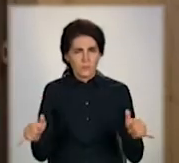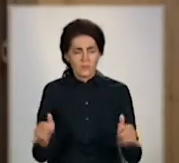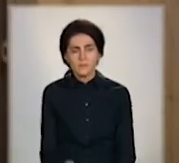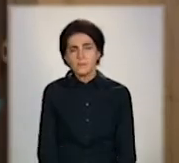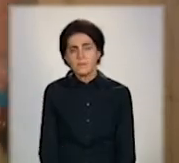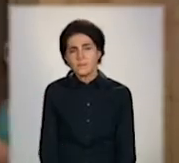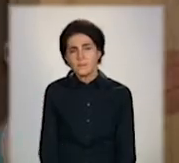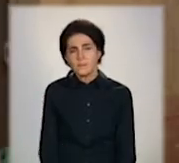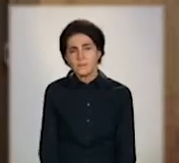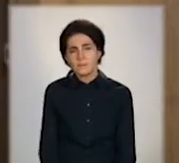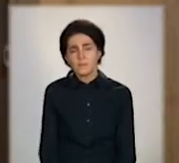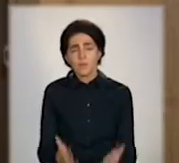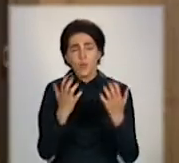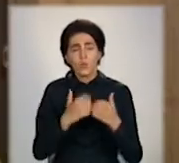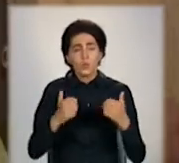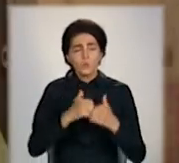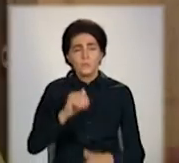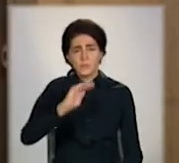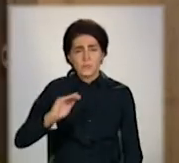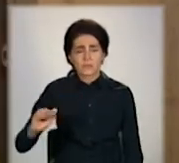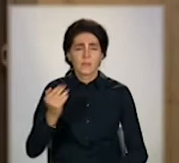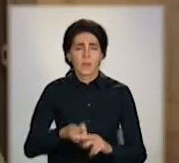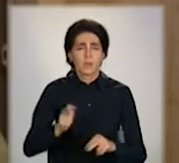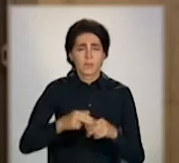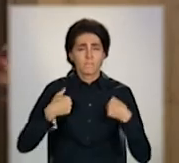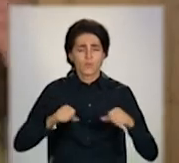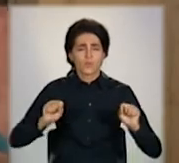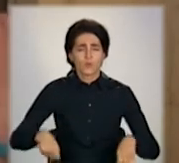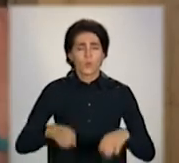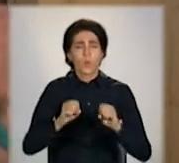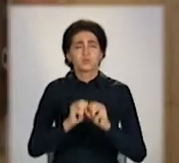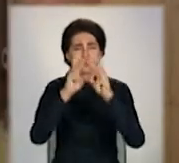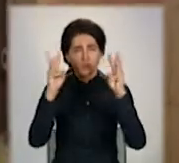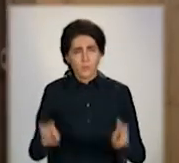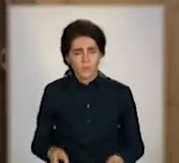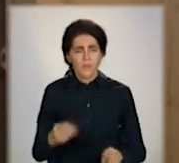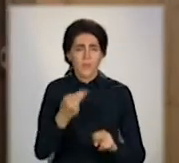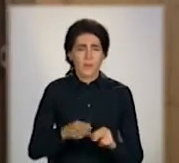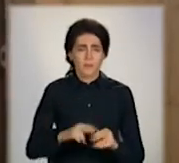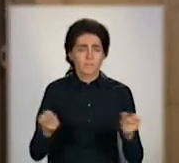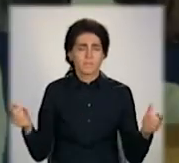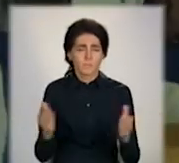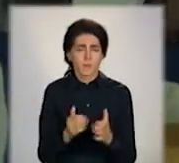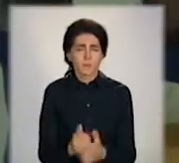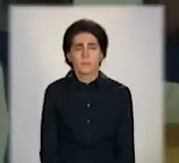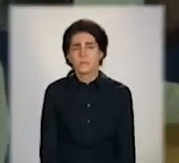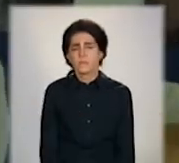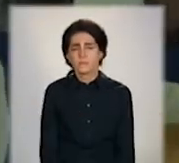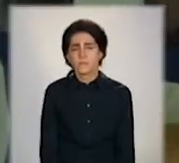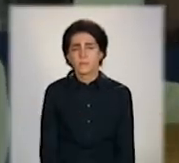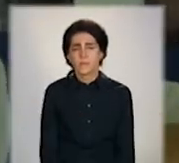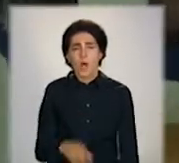кількість дітей, які ми можемо обслужити, зменшується. А батьки